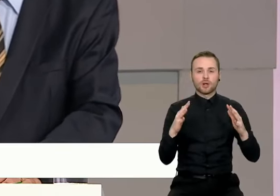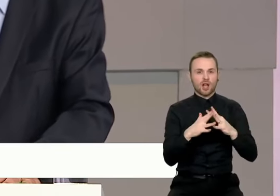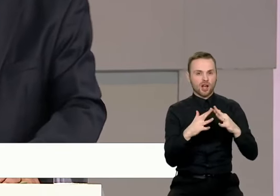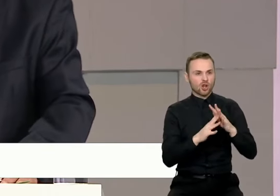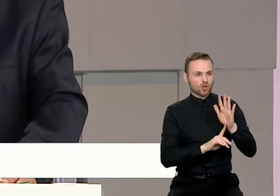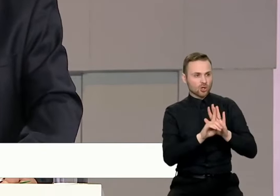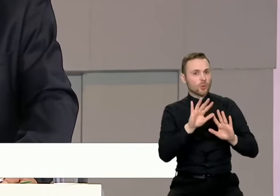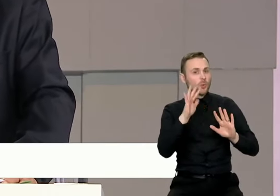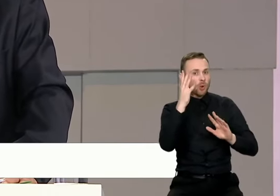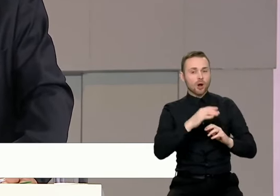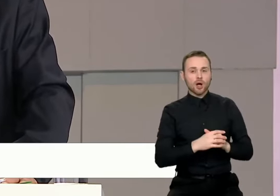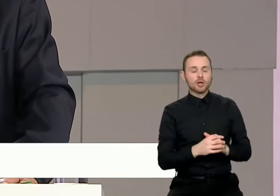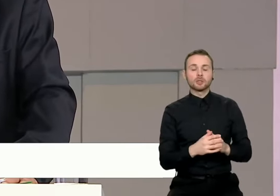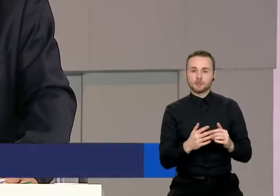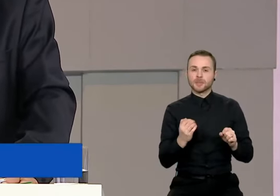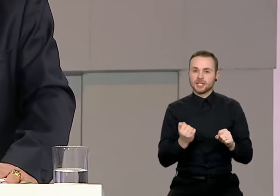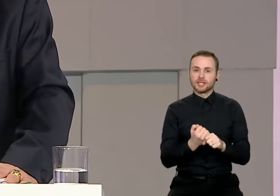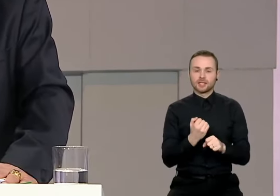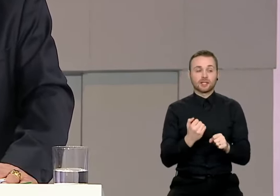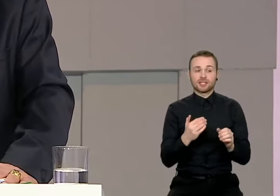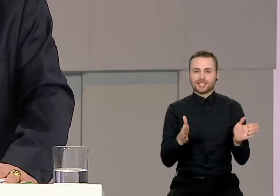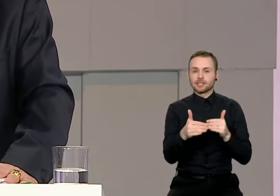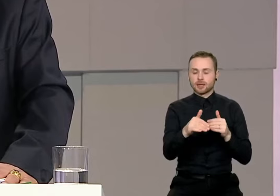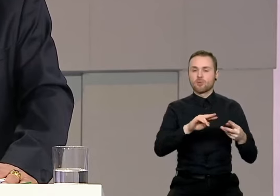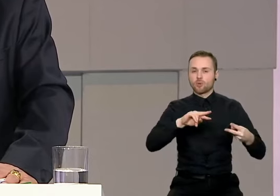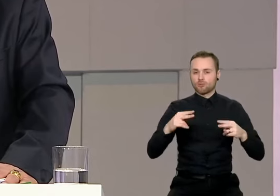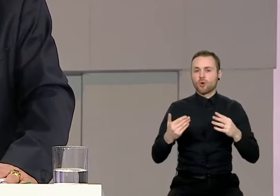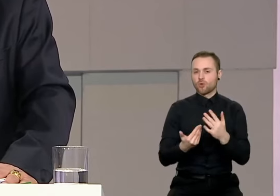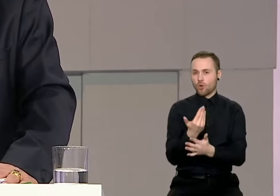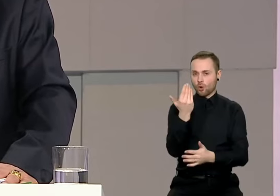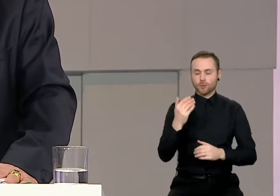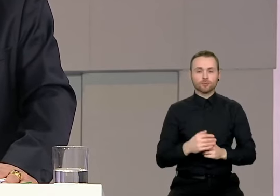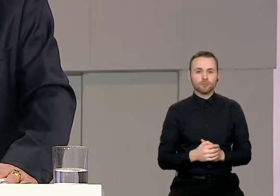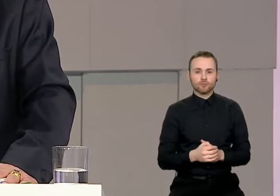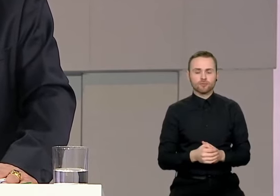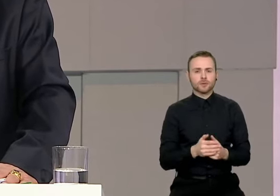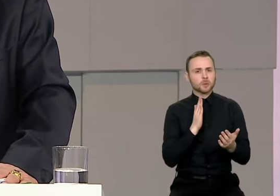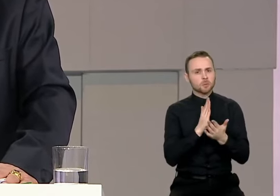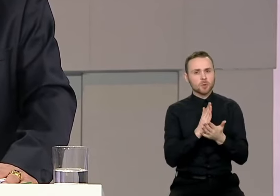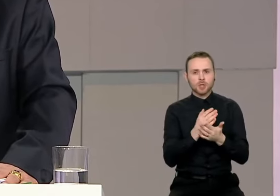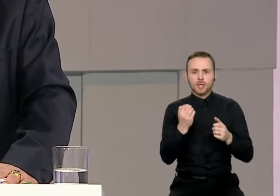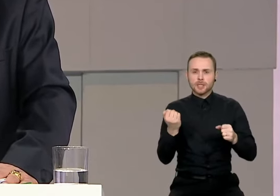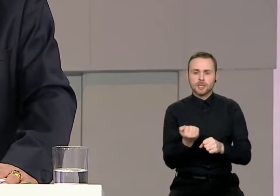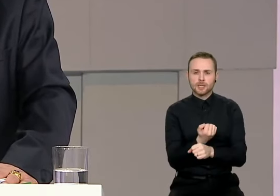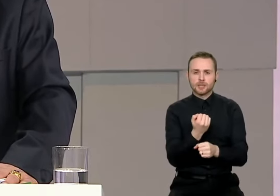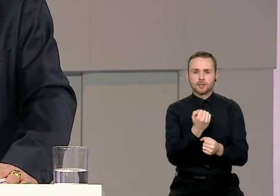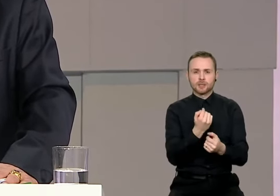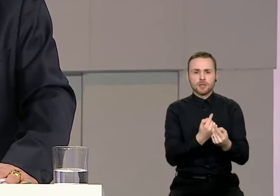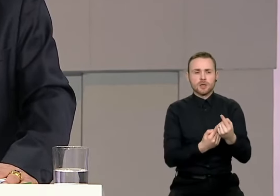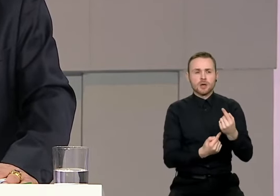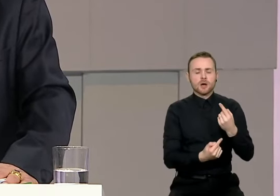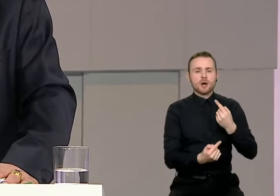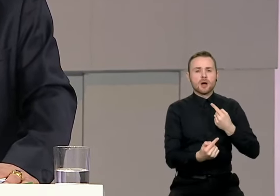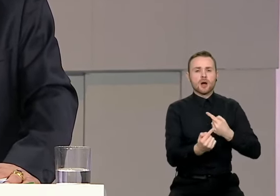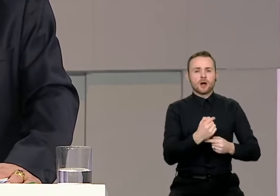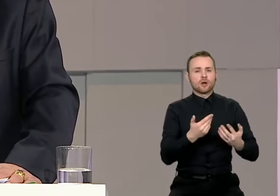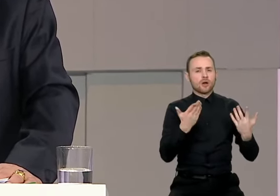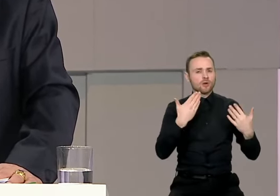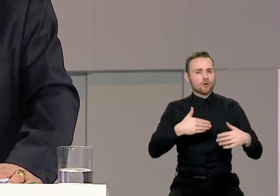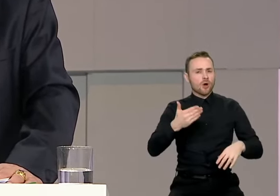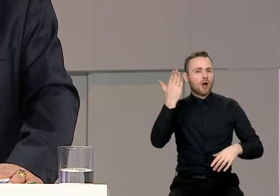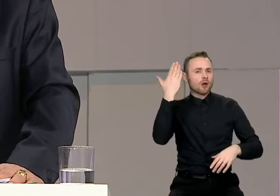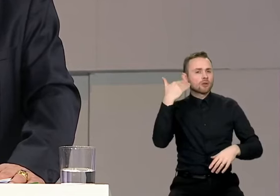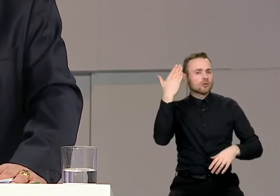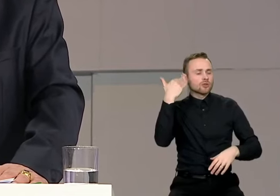visumariškia sistema atstatyta, kuri yra sugriauta. Pirmas dalykas, turi būti apskaitytos atgal, atgal jau egzistuojančias